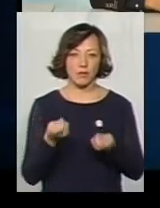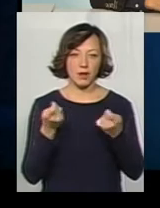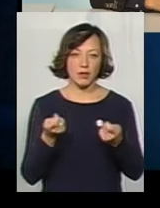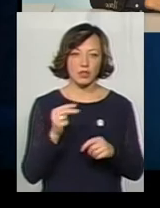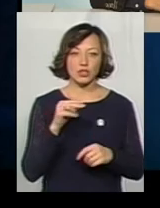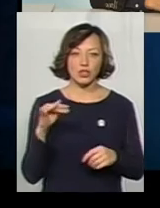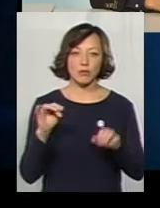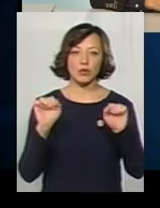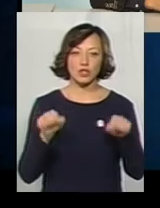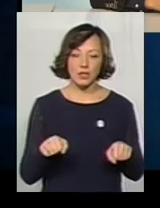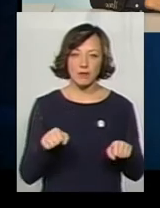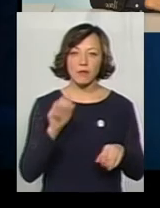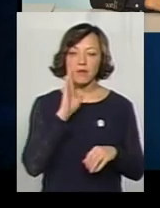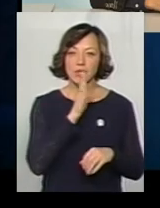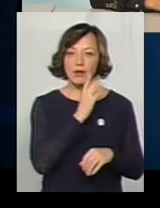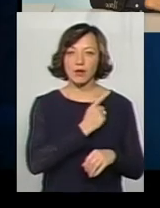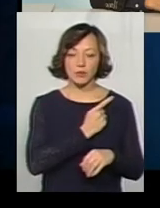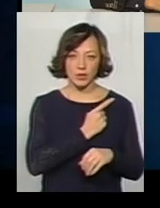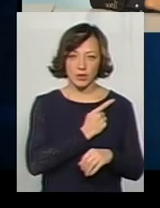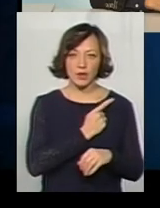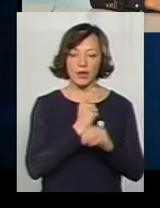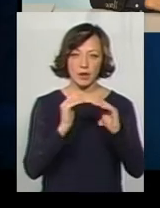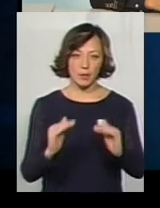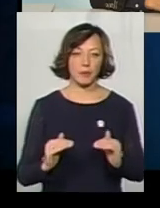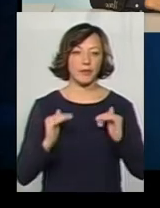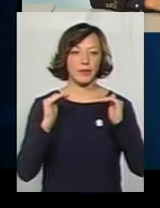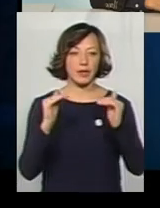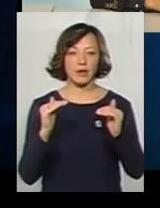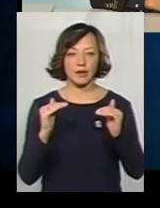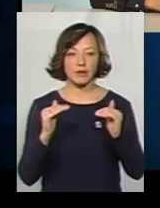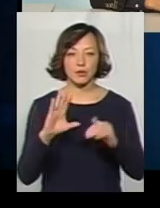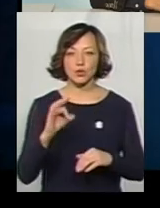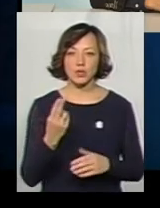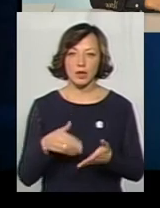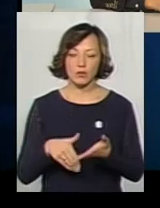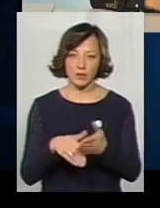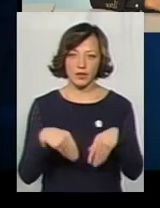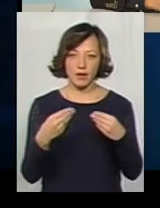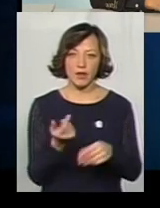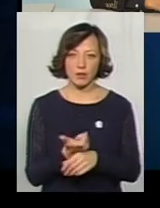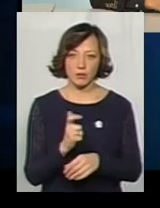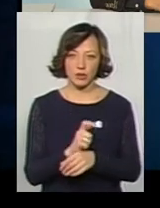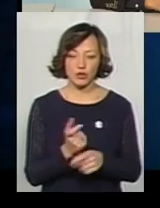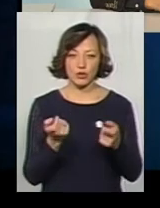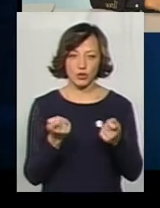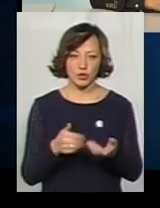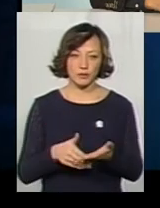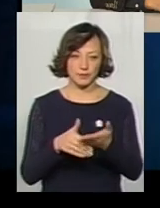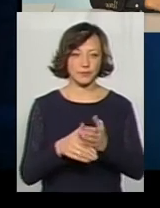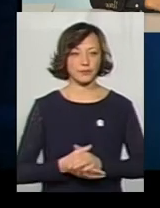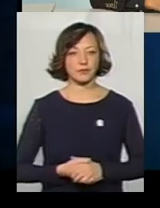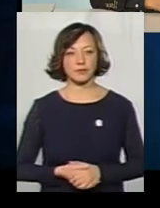Чи можливо, щоб матерям-одиночкам підняли соціальну допомогу, щоб давали більше, трошечки більше?